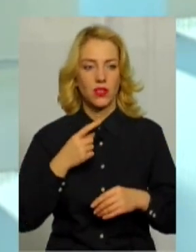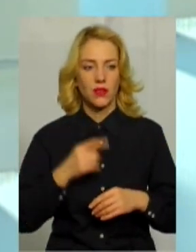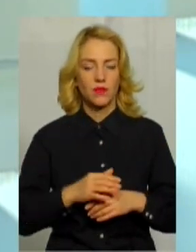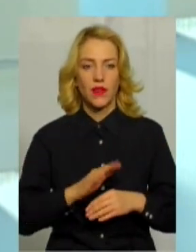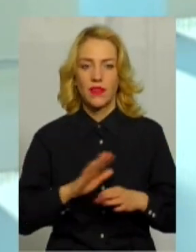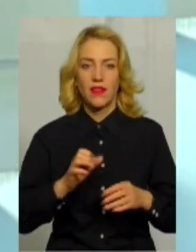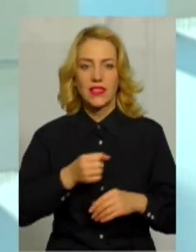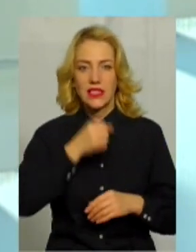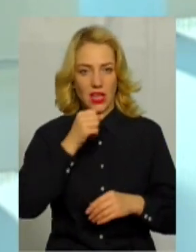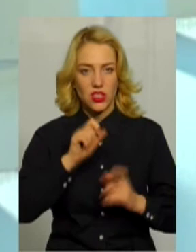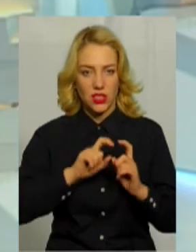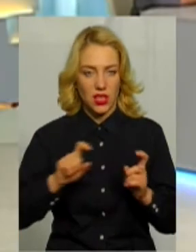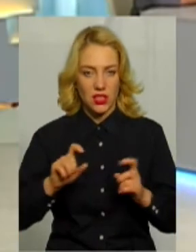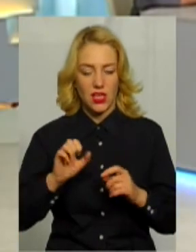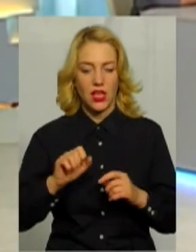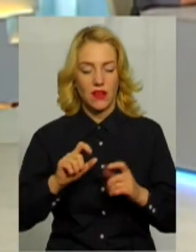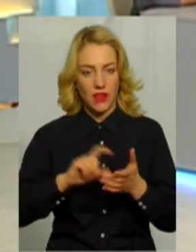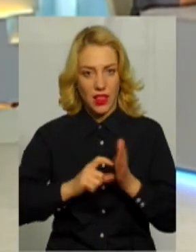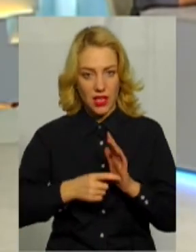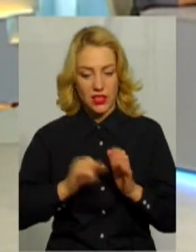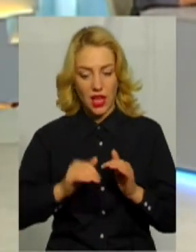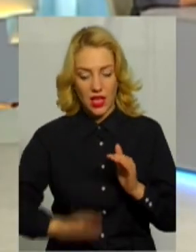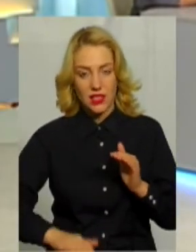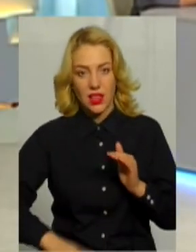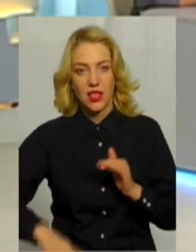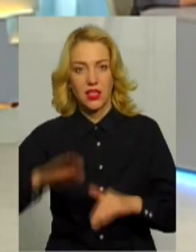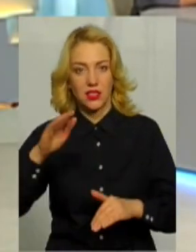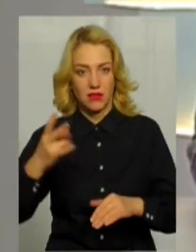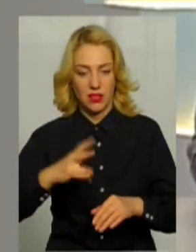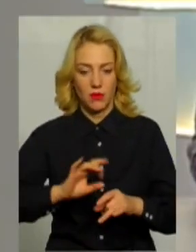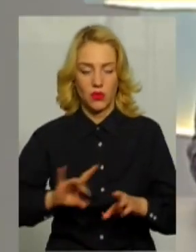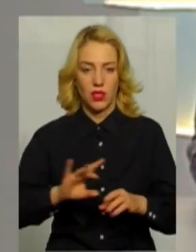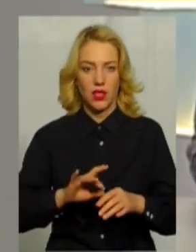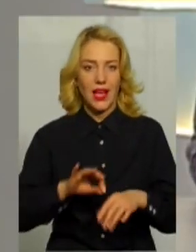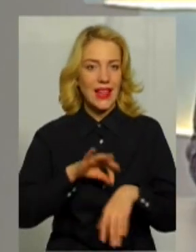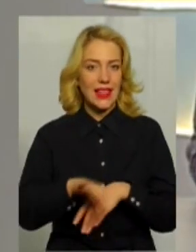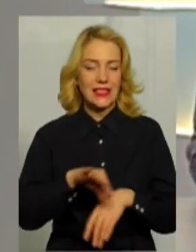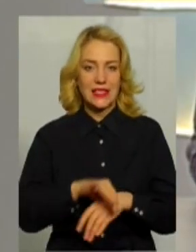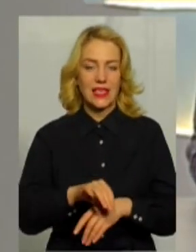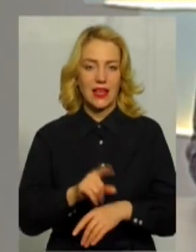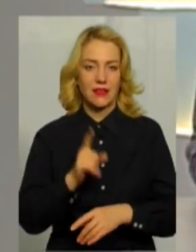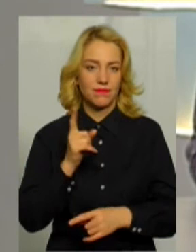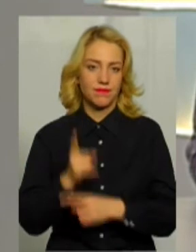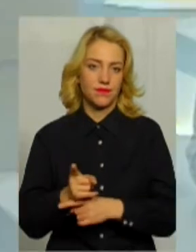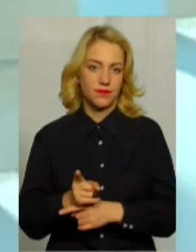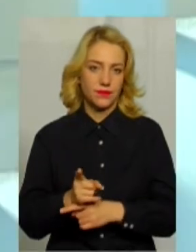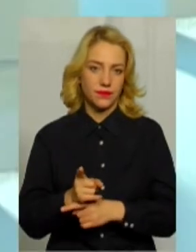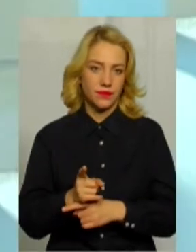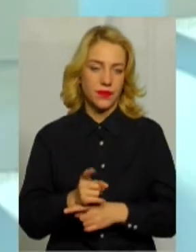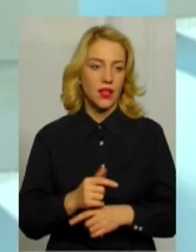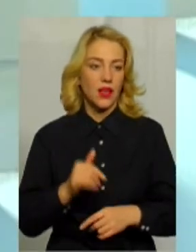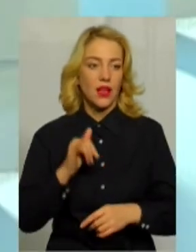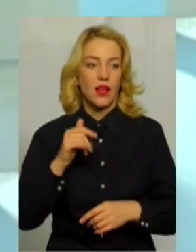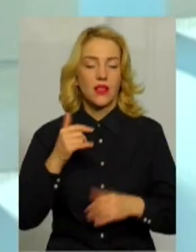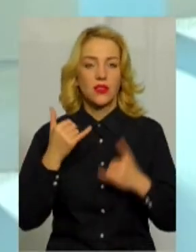старших класах, а це ще потрібно говорити з раннього дитинства, що насилля не припустимо в жодному прояві. Так,